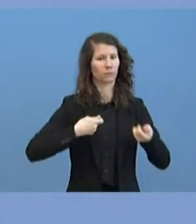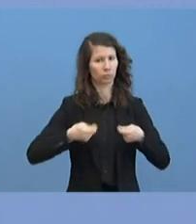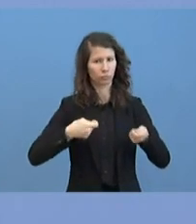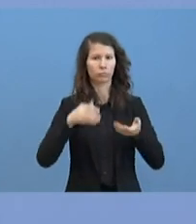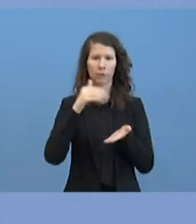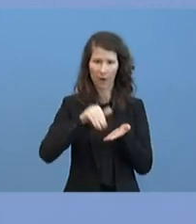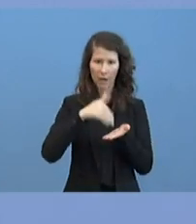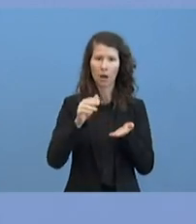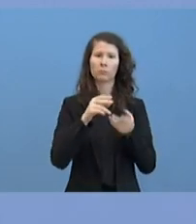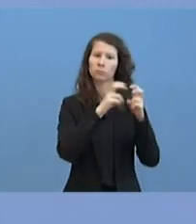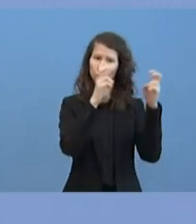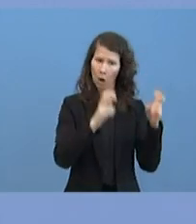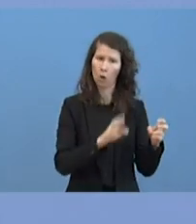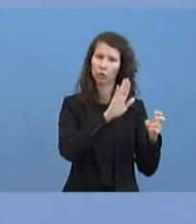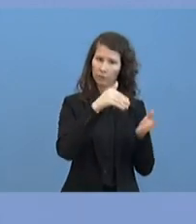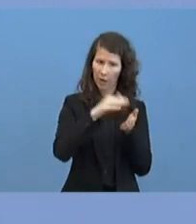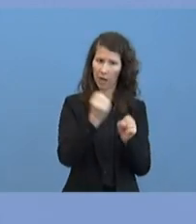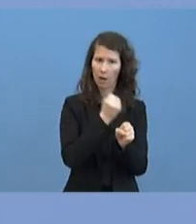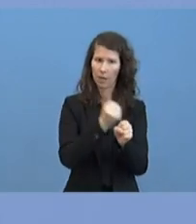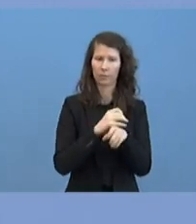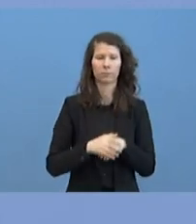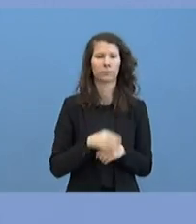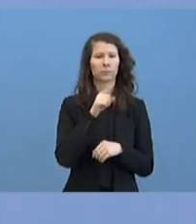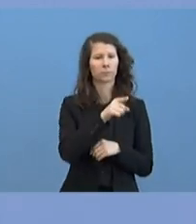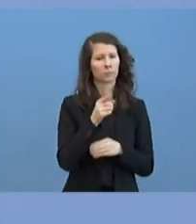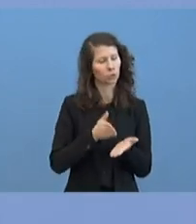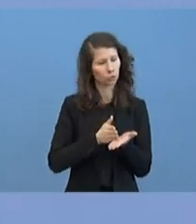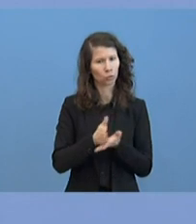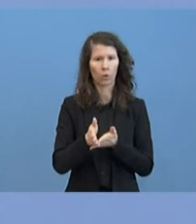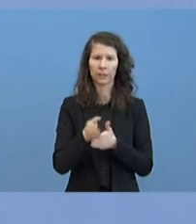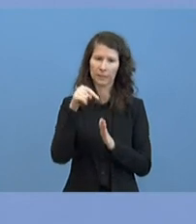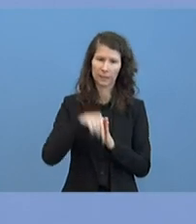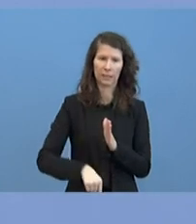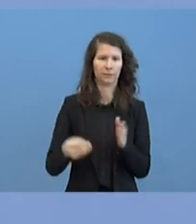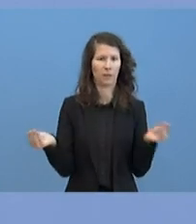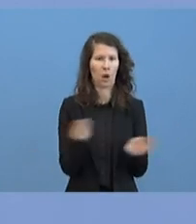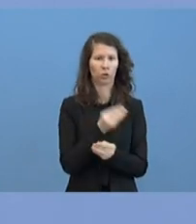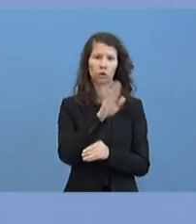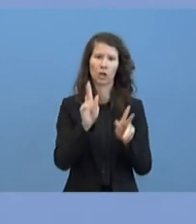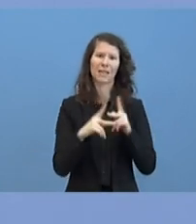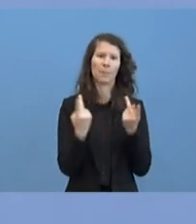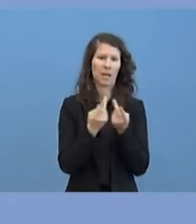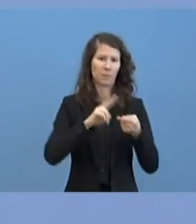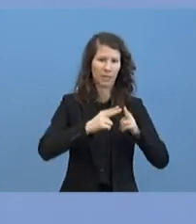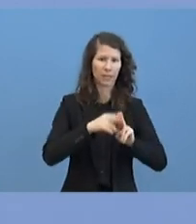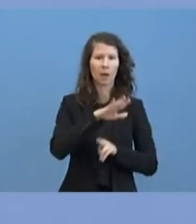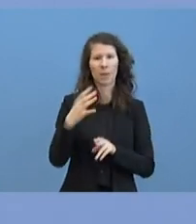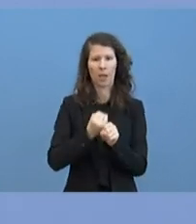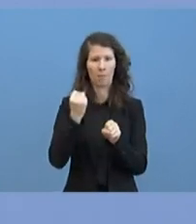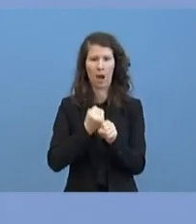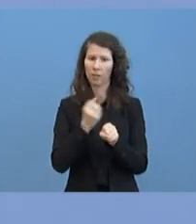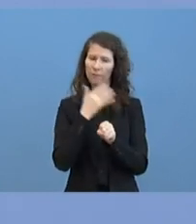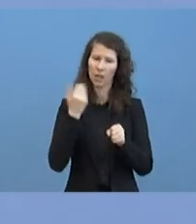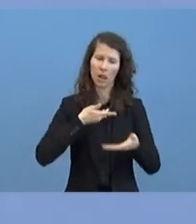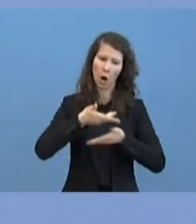von zu Hause aus. Sie ist in ständigem, engen Kontakt mit allen Kabinettsmitgliedern, mit ihren Mitarbeitern und Mitarbeiterinnen. Sie führt